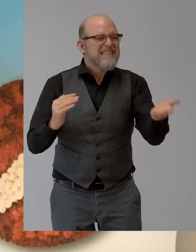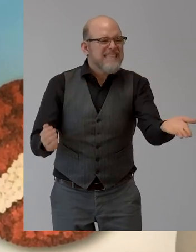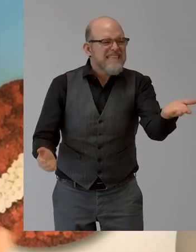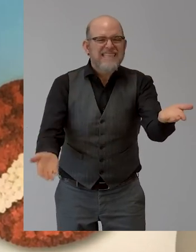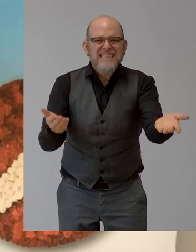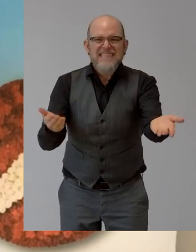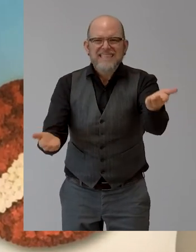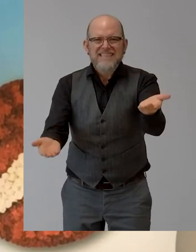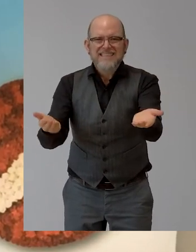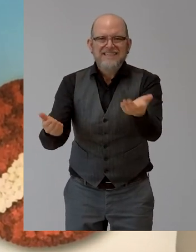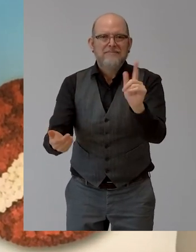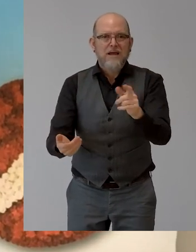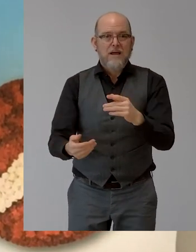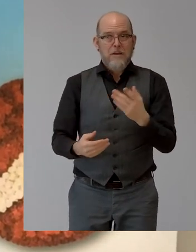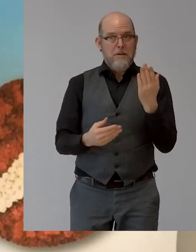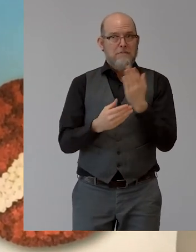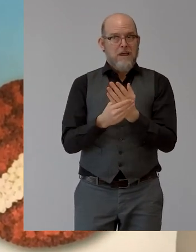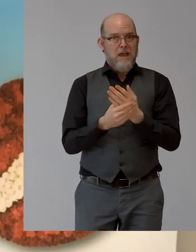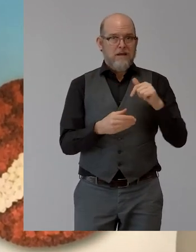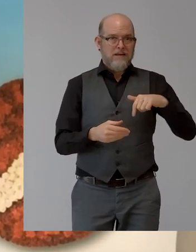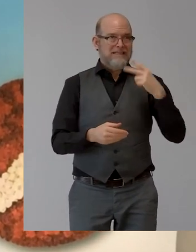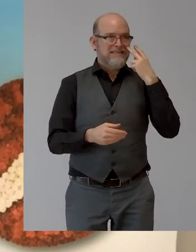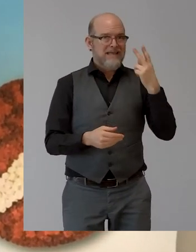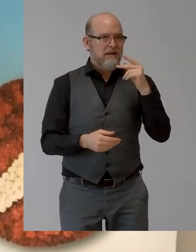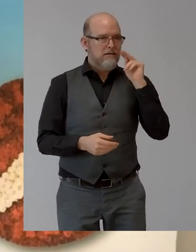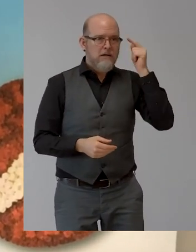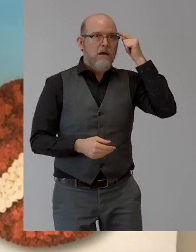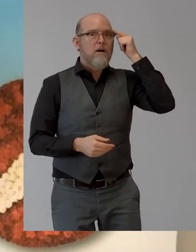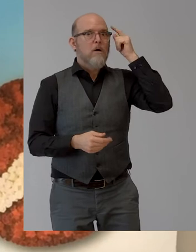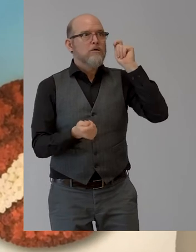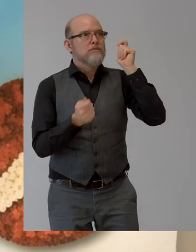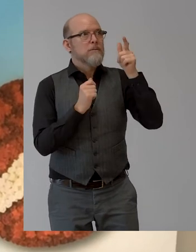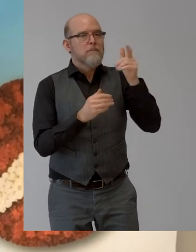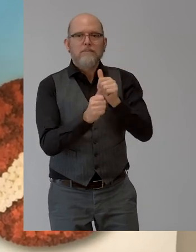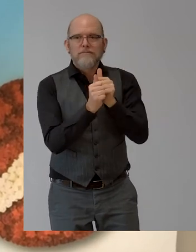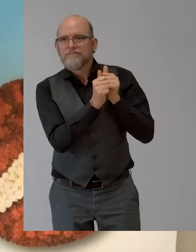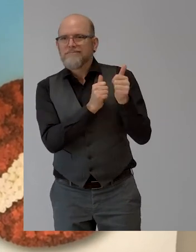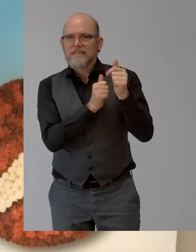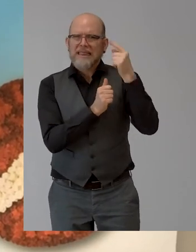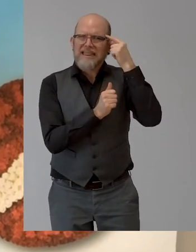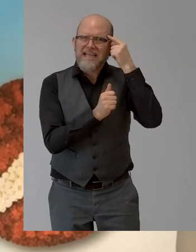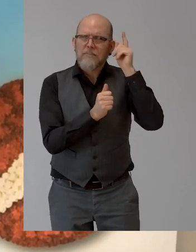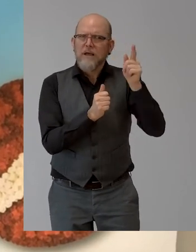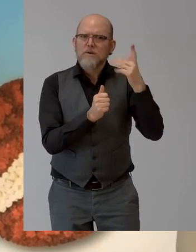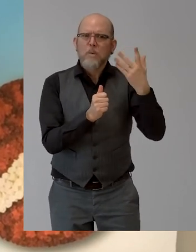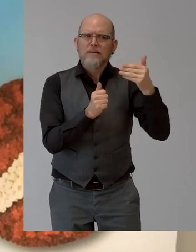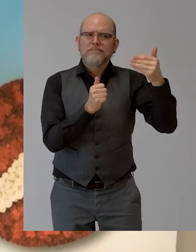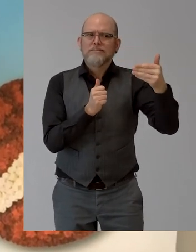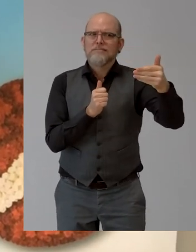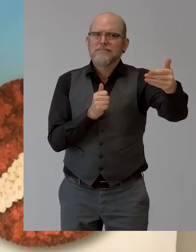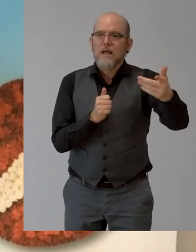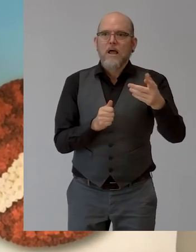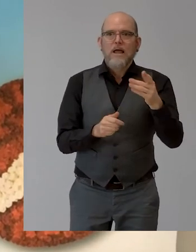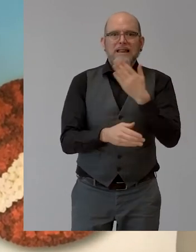bank, also this perspective has to be part of your consideration. And I have to say, this is not always that easy.